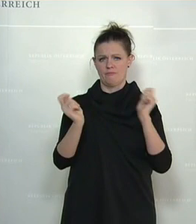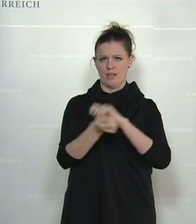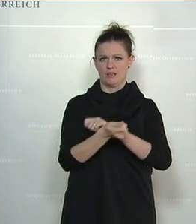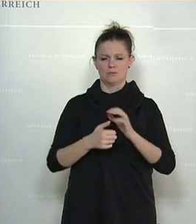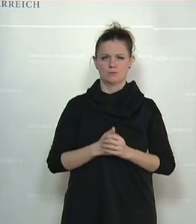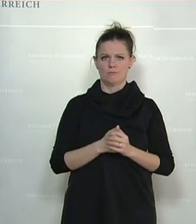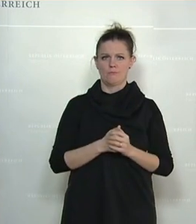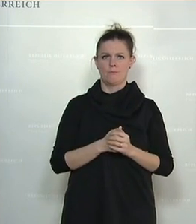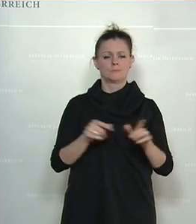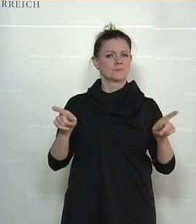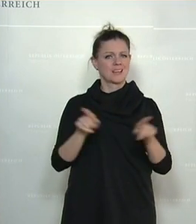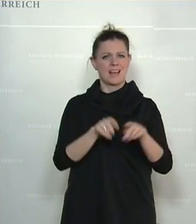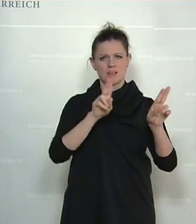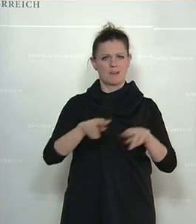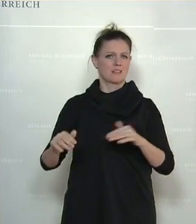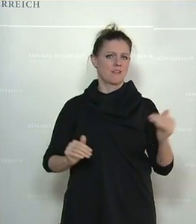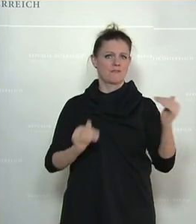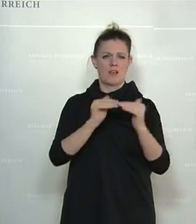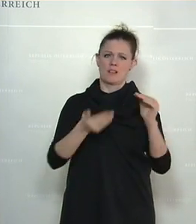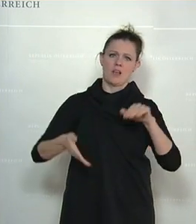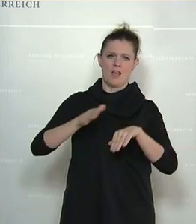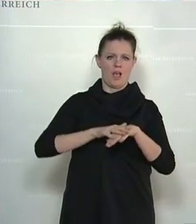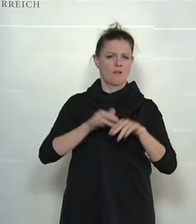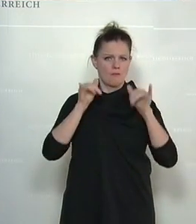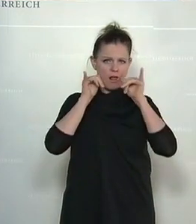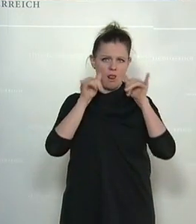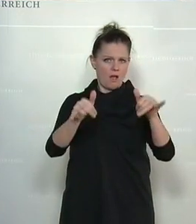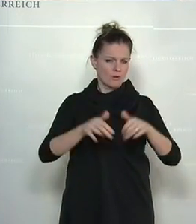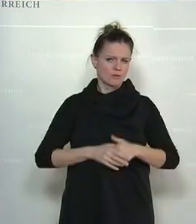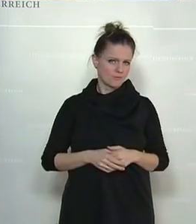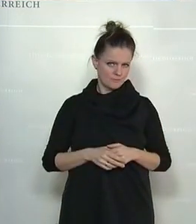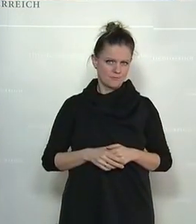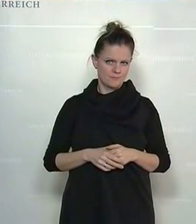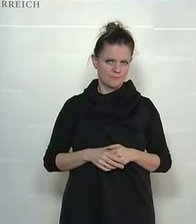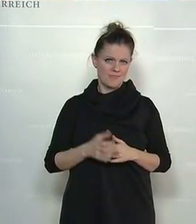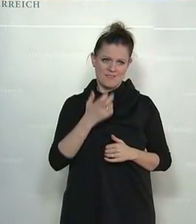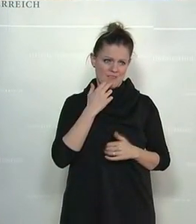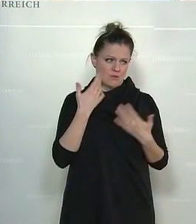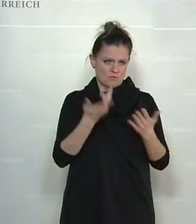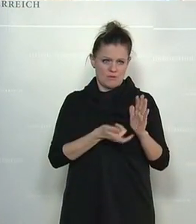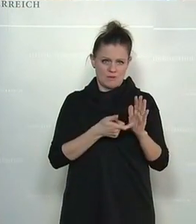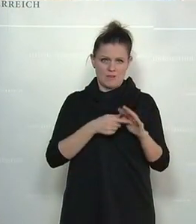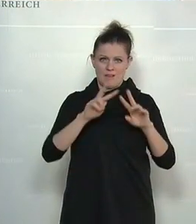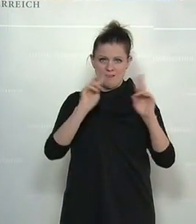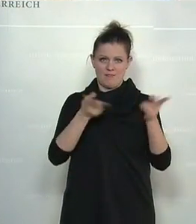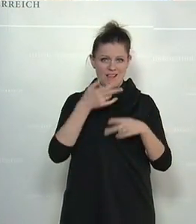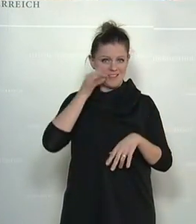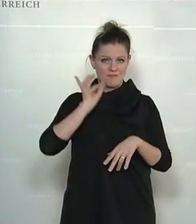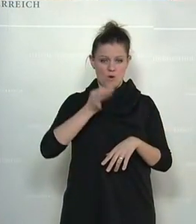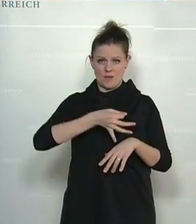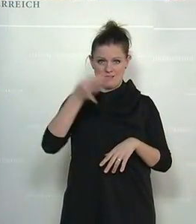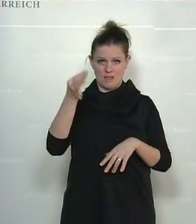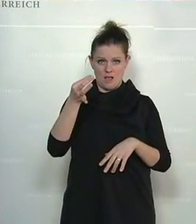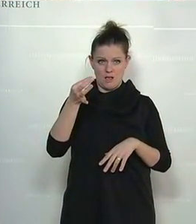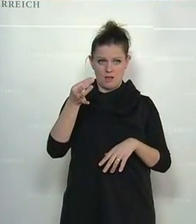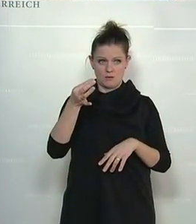Und der Ruf nach Gleichberechtigung und Fairness ist noch lauter geworden. Und was an diesem Weltfrauentag ist, anders